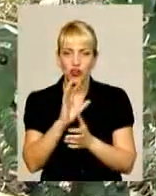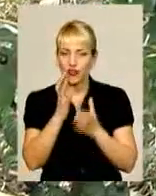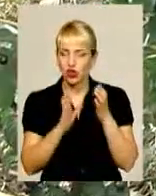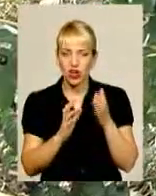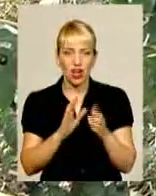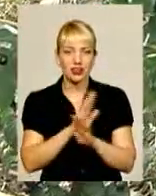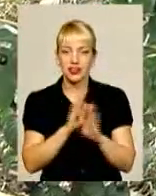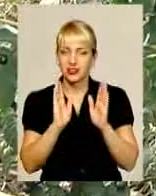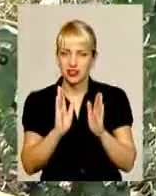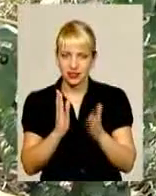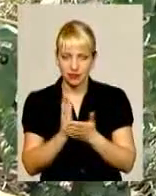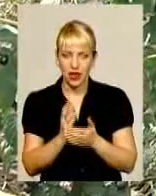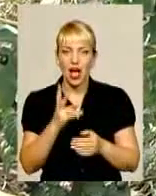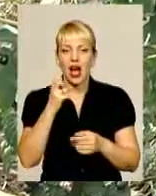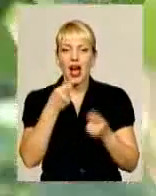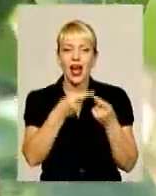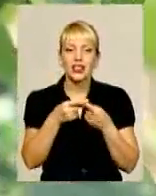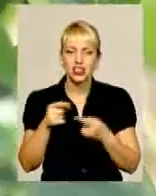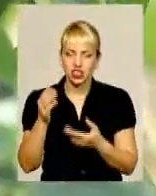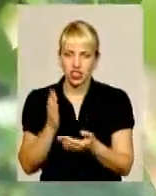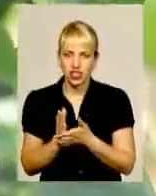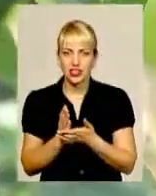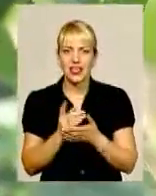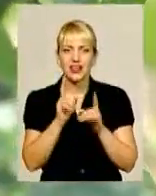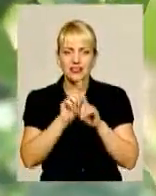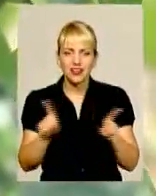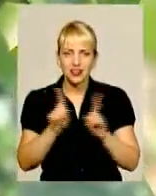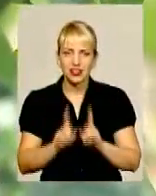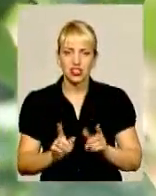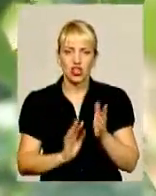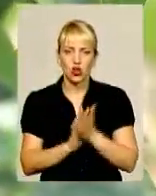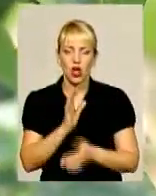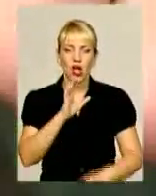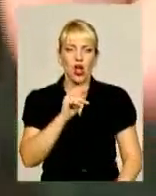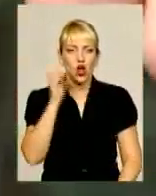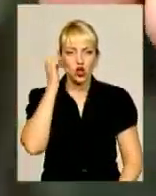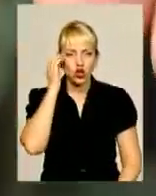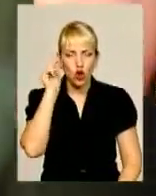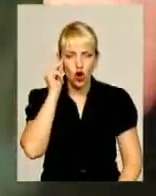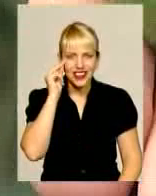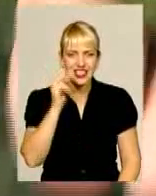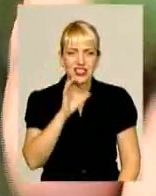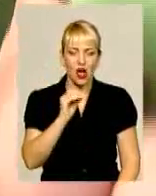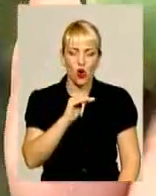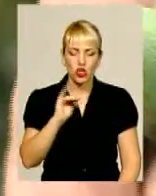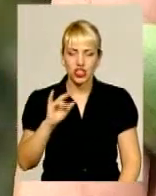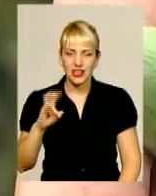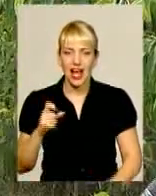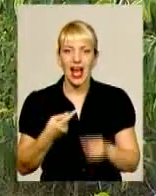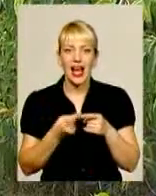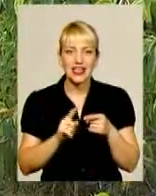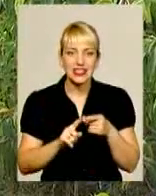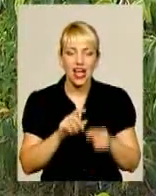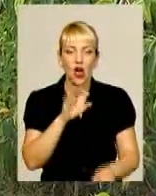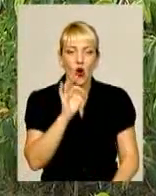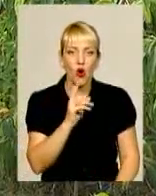має на своєму земельному наділі чимало інших, в тому числі рідкісних рослин. Чорниці, ожина чи отакі плоди з назвою актинідія.